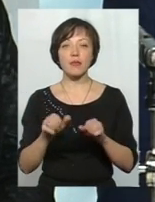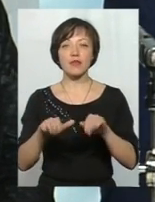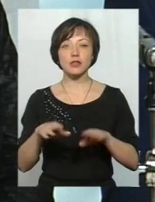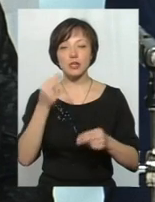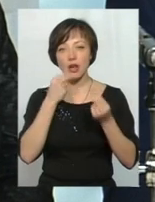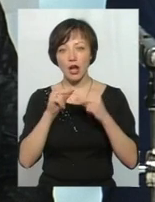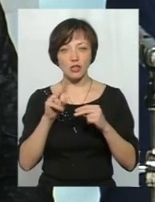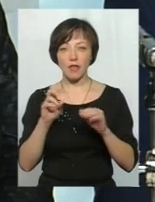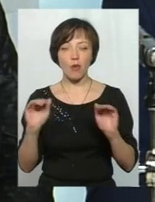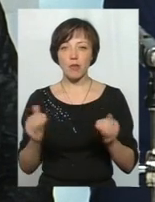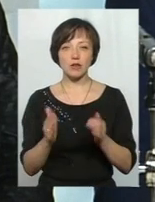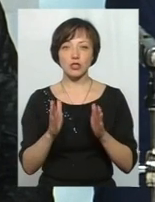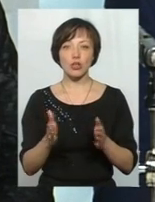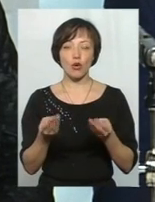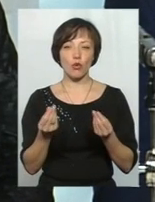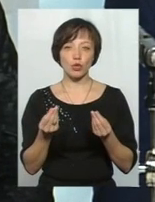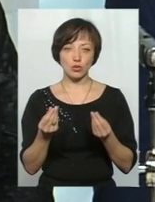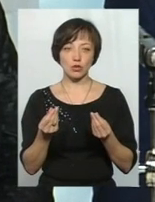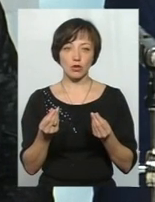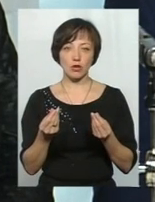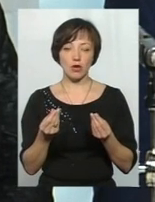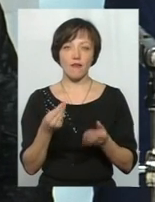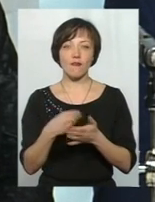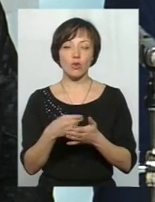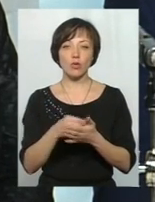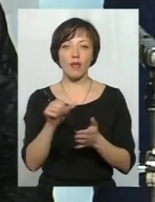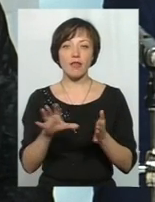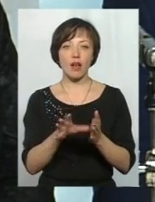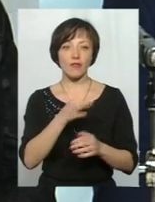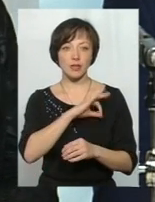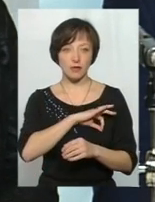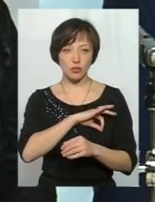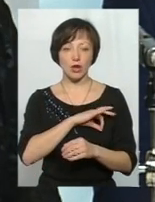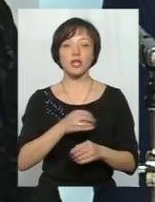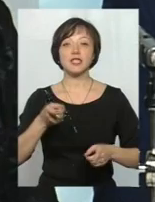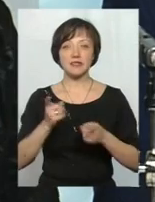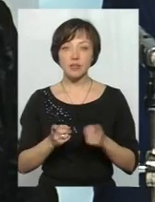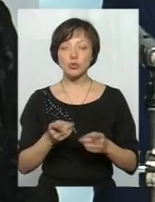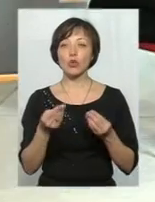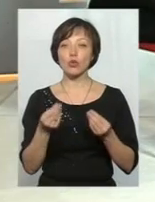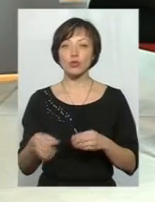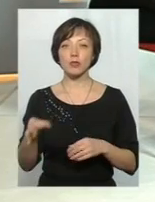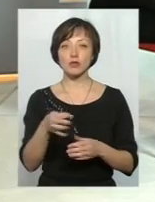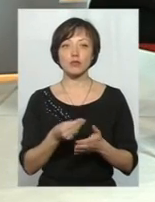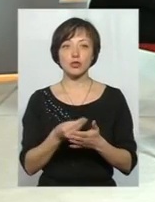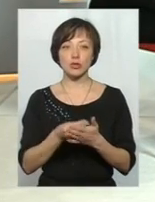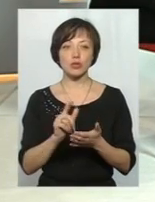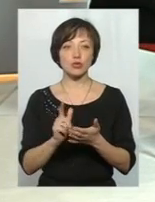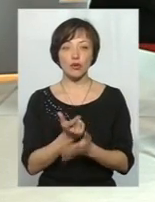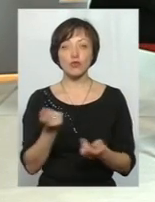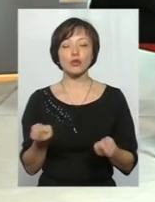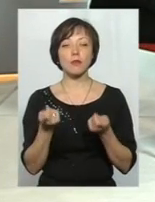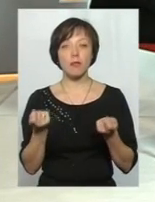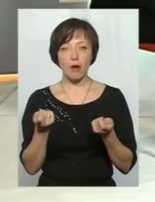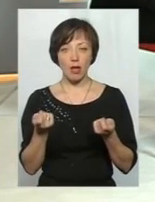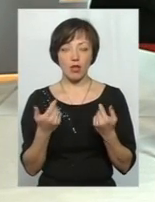обмежуватися, знову ж таки, лише коштами фонду енергоефективності. Звісно, що коштів обласного бюджету, знову ж таки, мало.